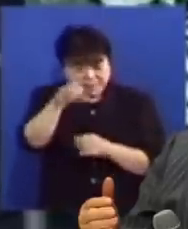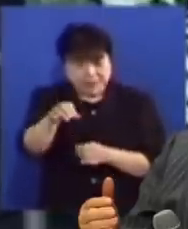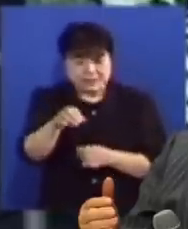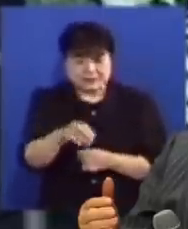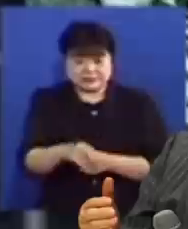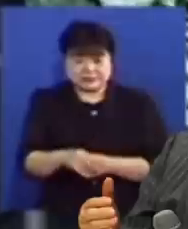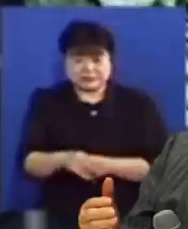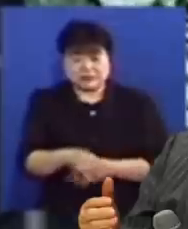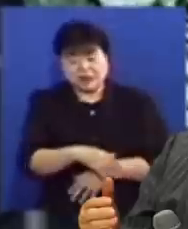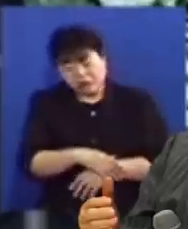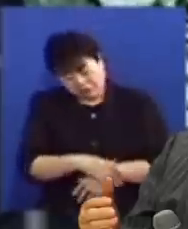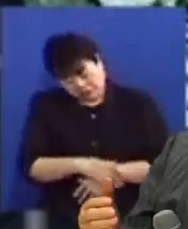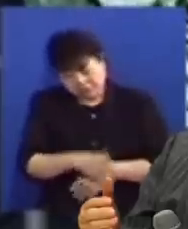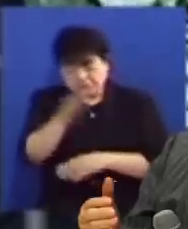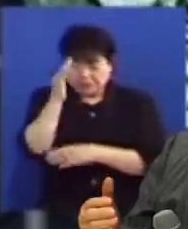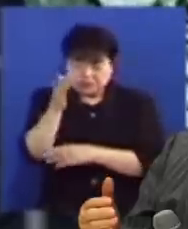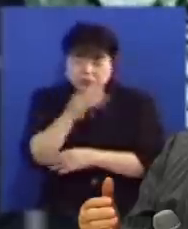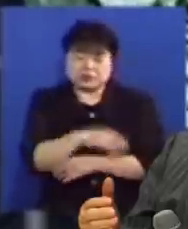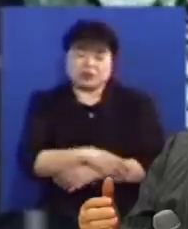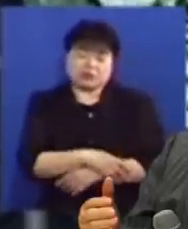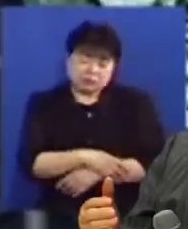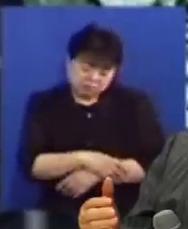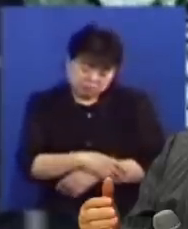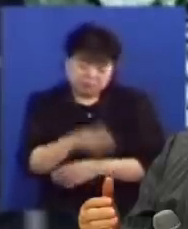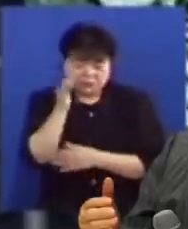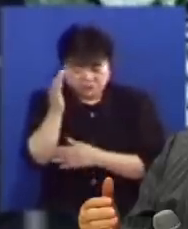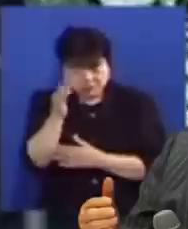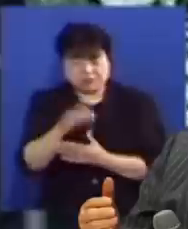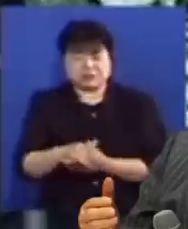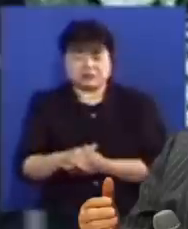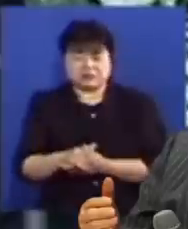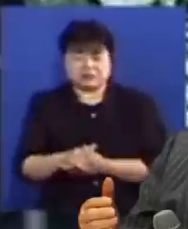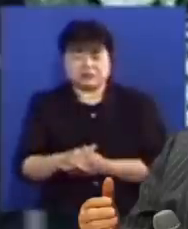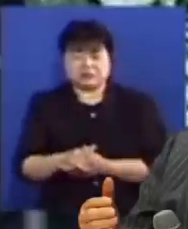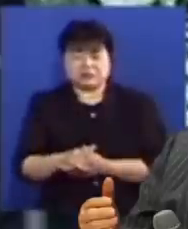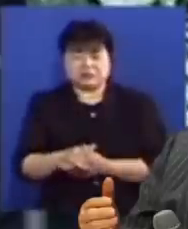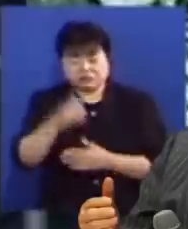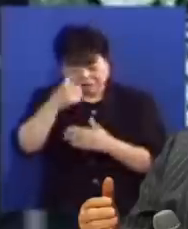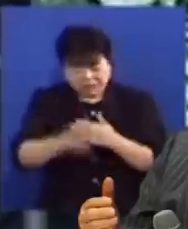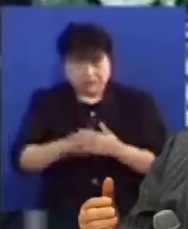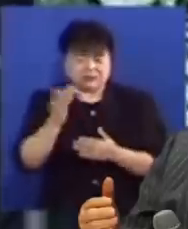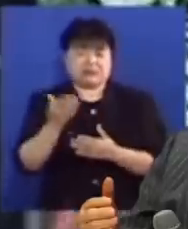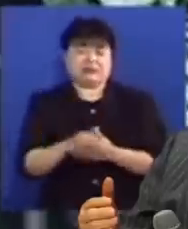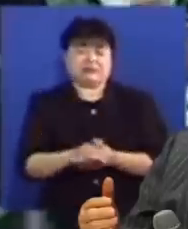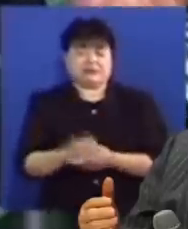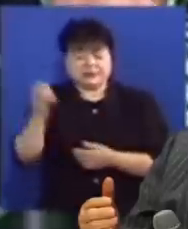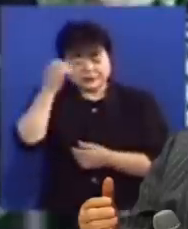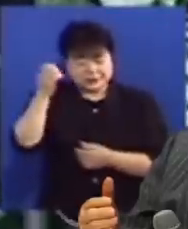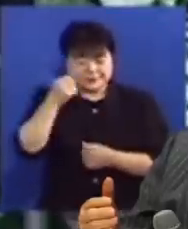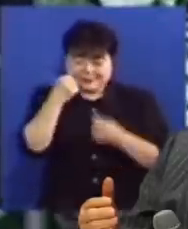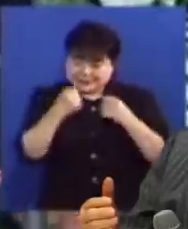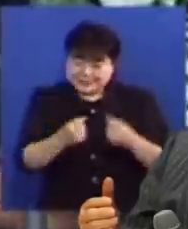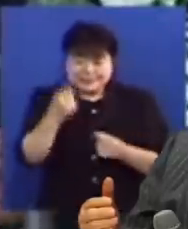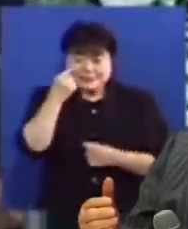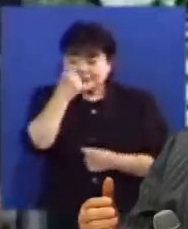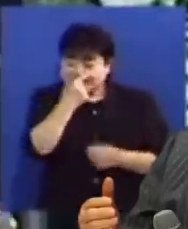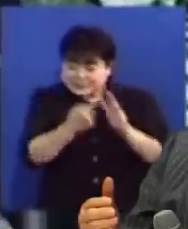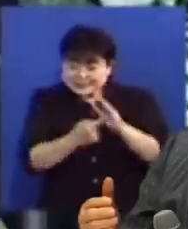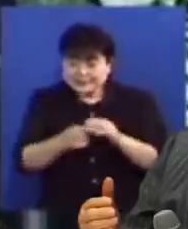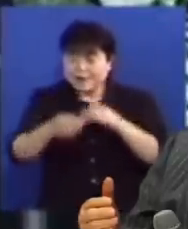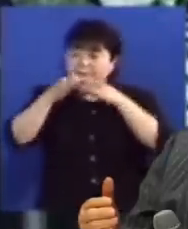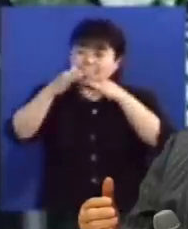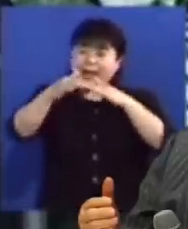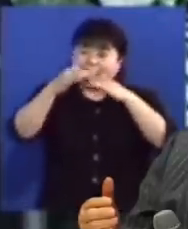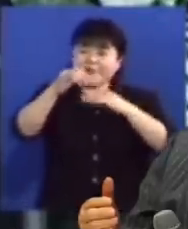힘없이 설교하고 맥빠진 설교하고 낭패에 처할 것 아닌 것입니까 성령이 계신 증거가 방언을